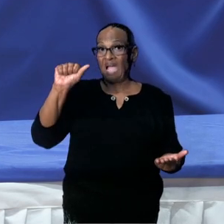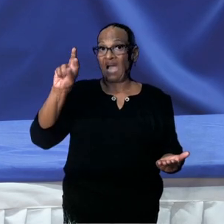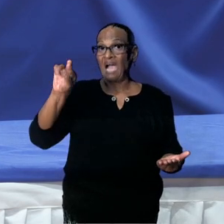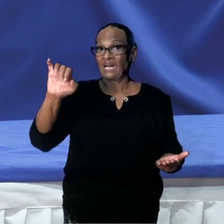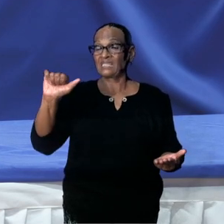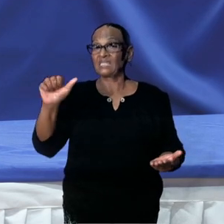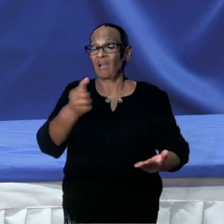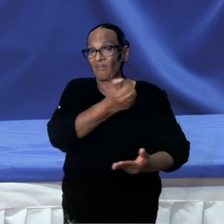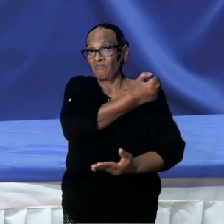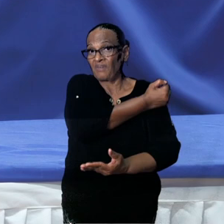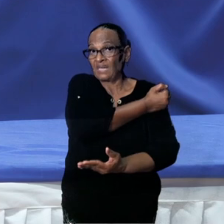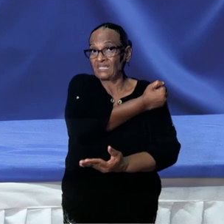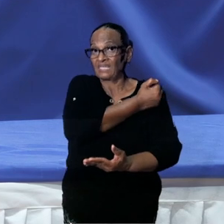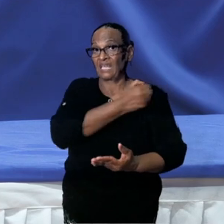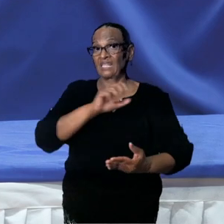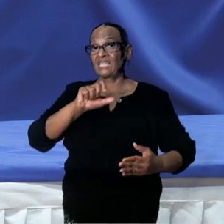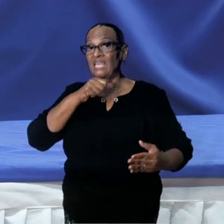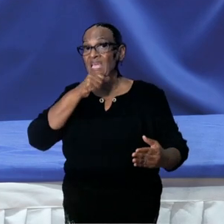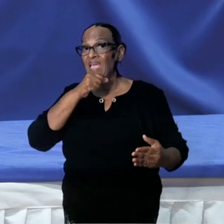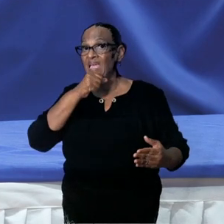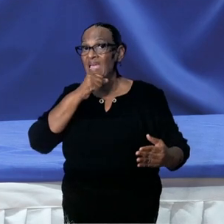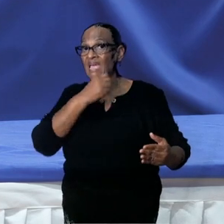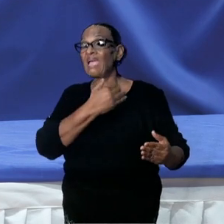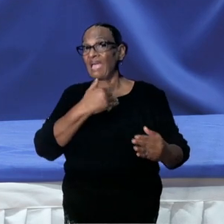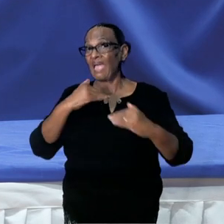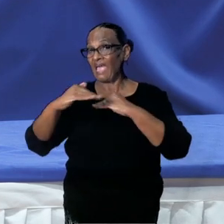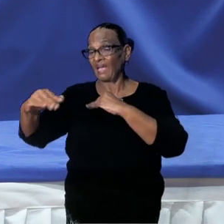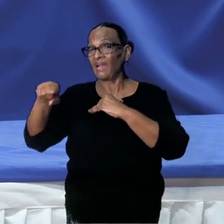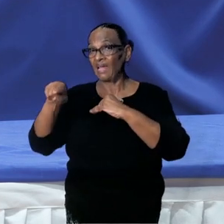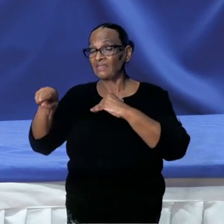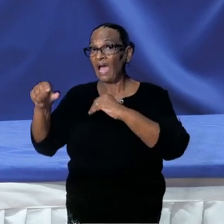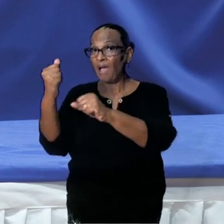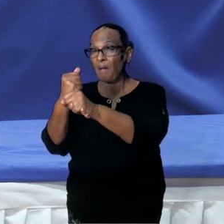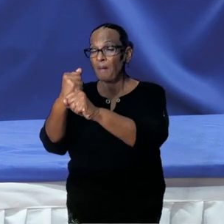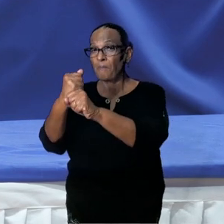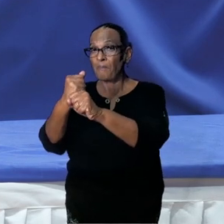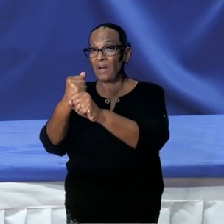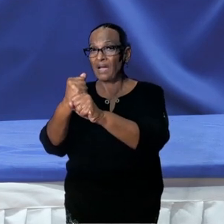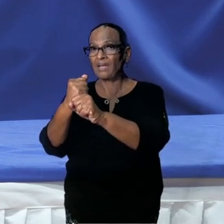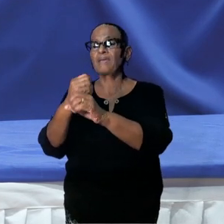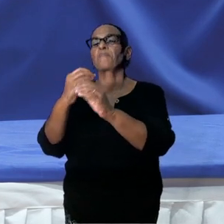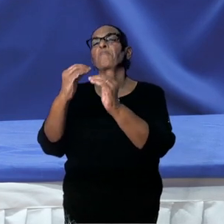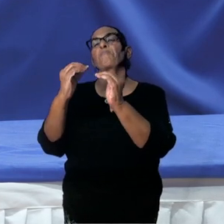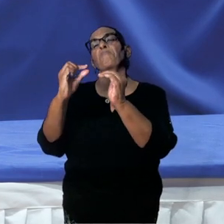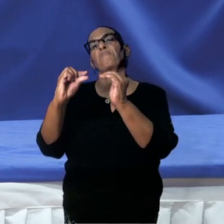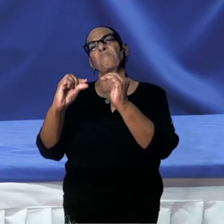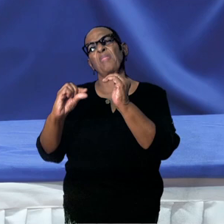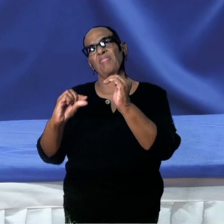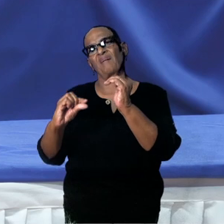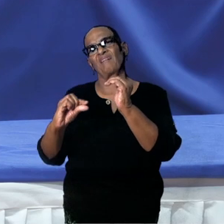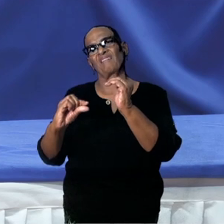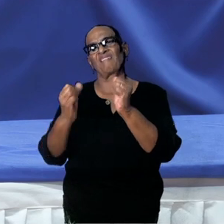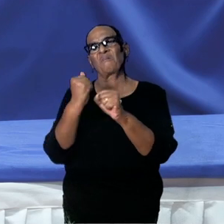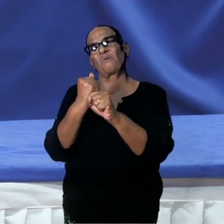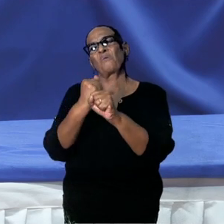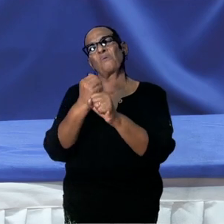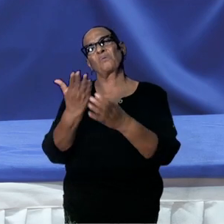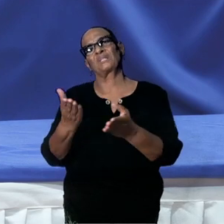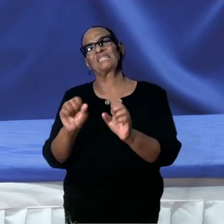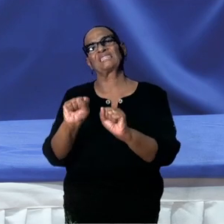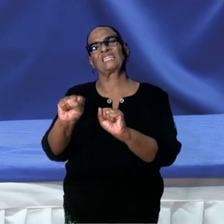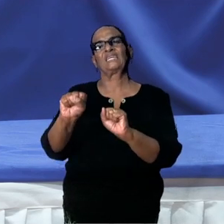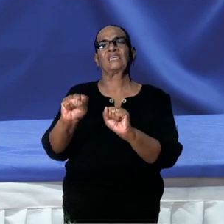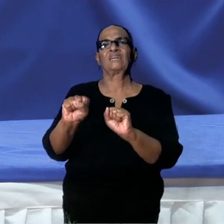-vaccin, dat in Engeland bijvoorbeeld gefabriceerd is, wat minder werkt tegen